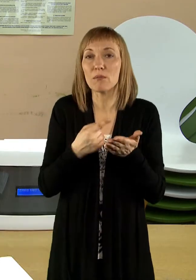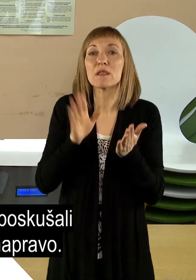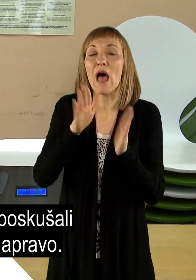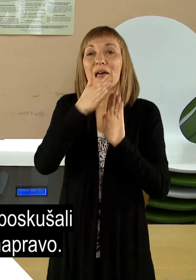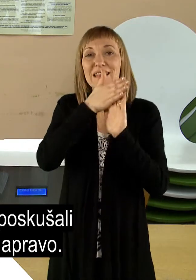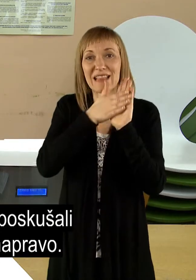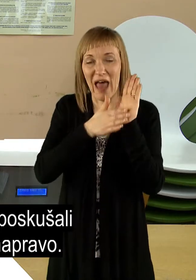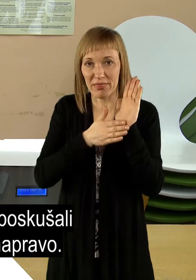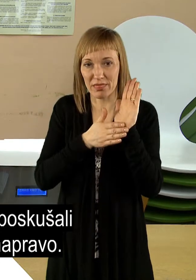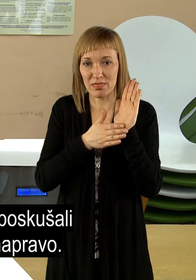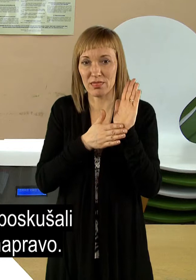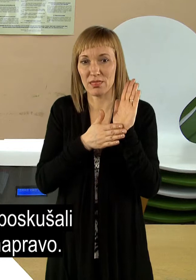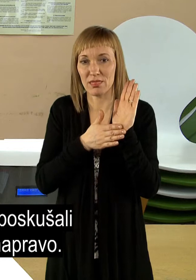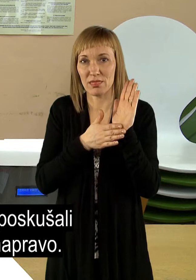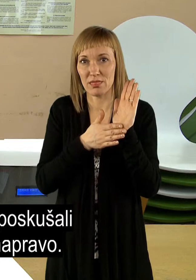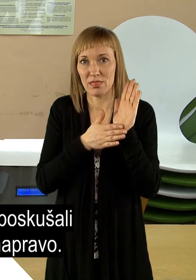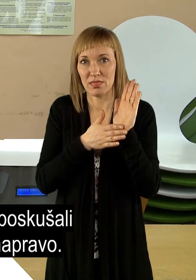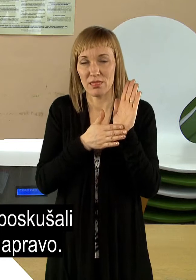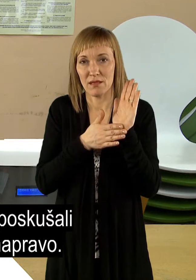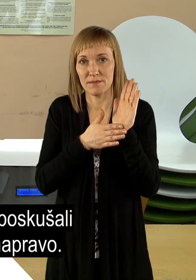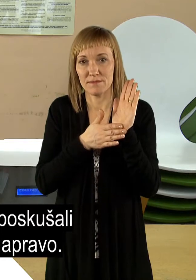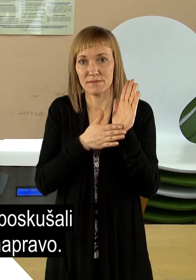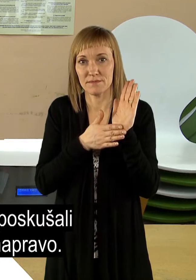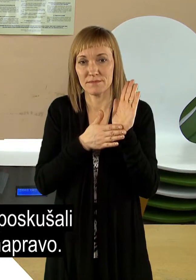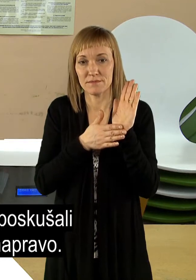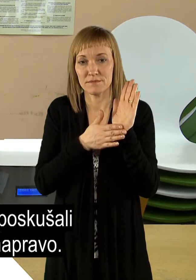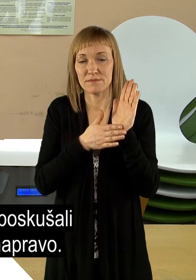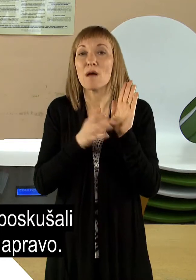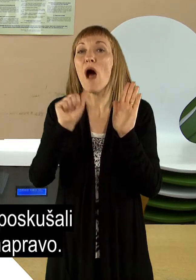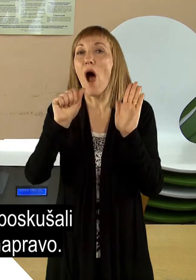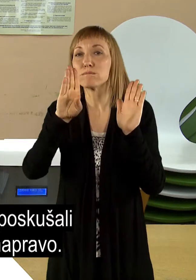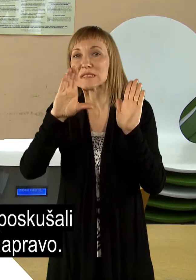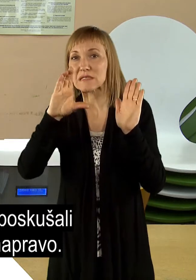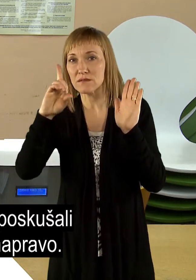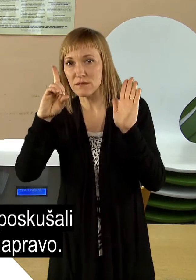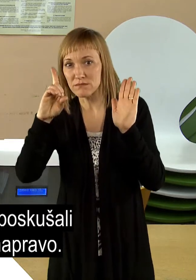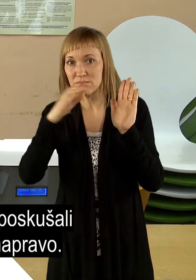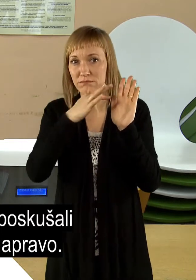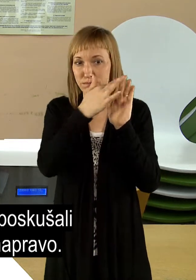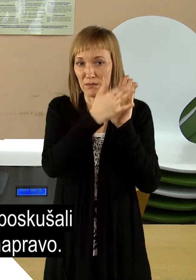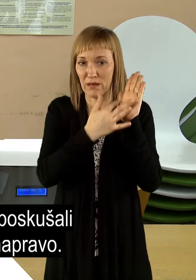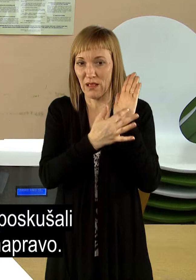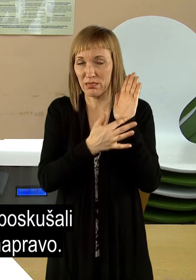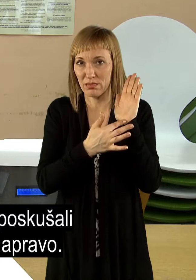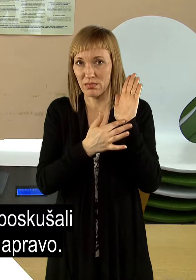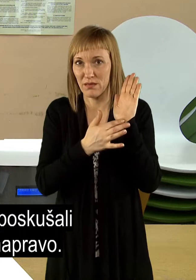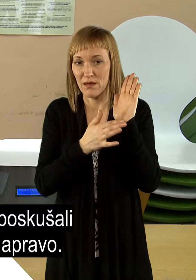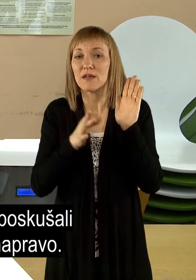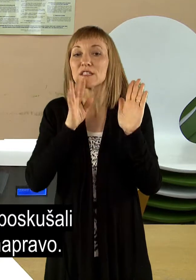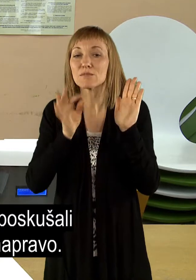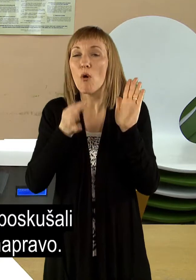bistvu na dlan, na dlan je napisana abeceda, kjer smo jo